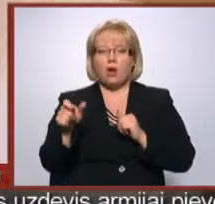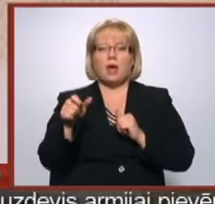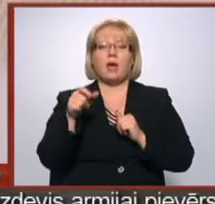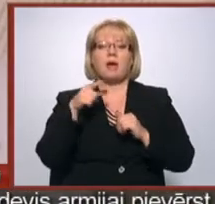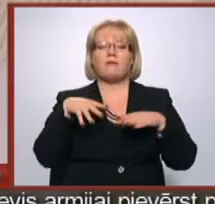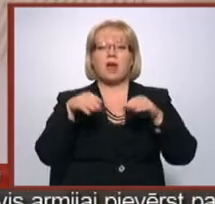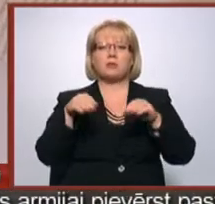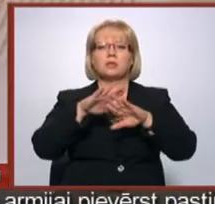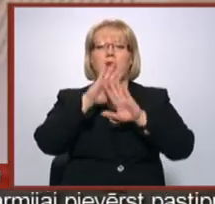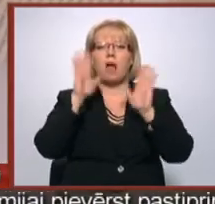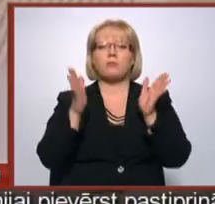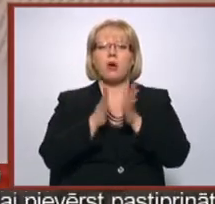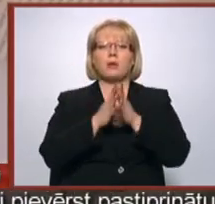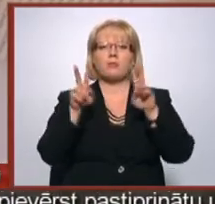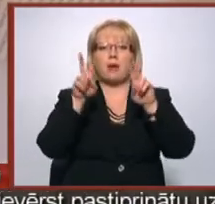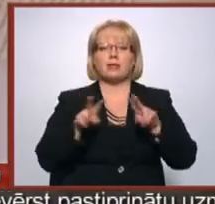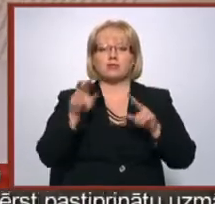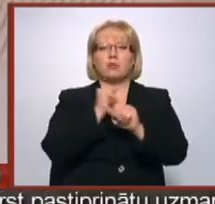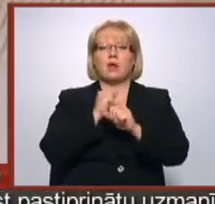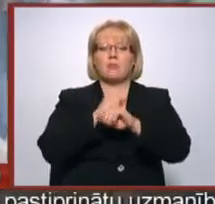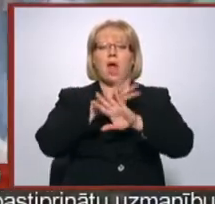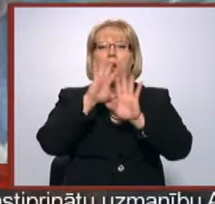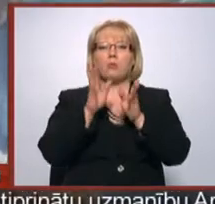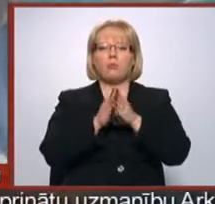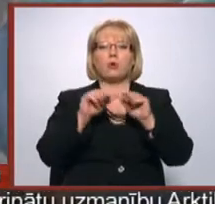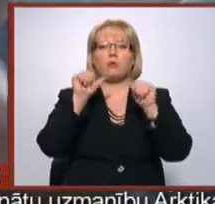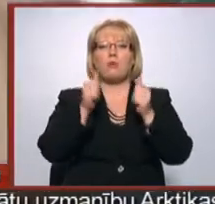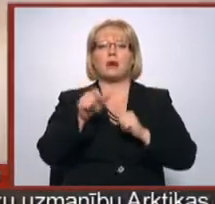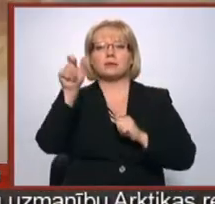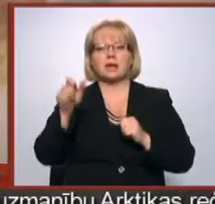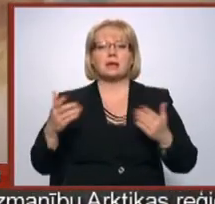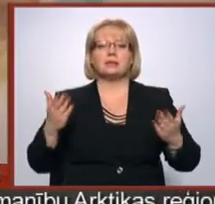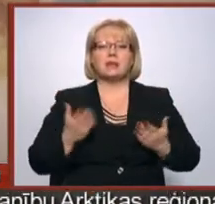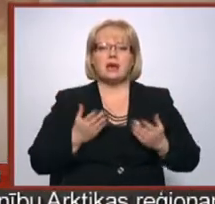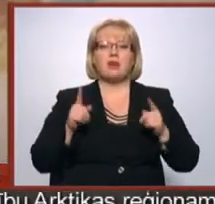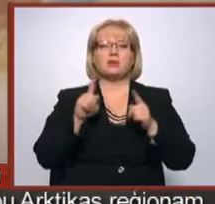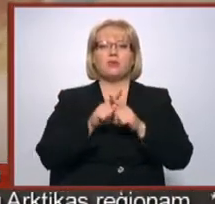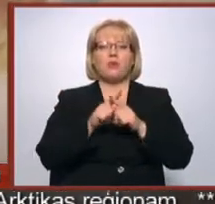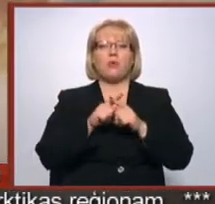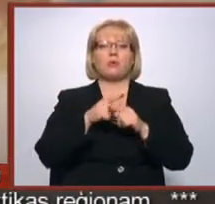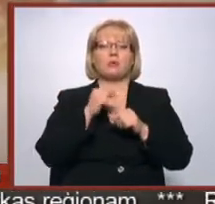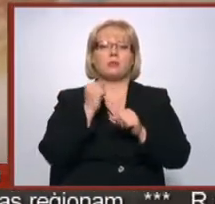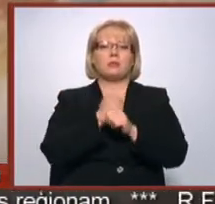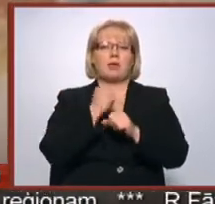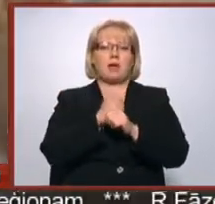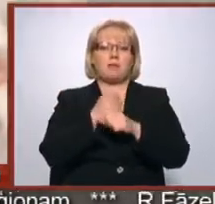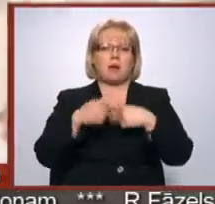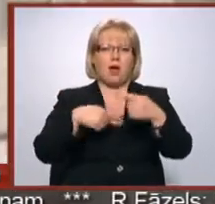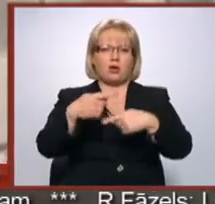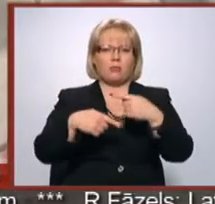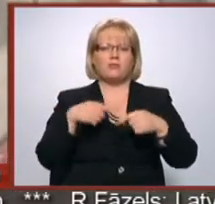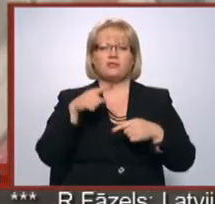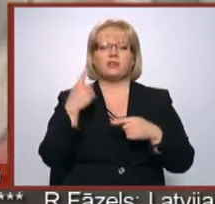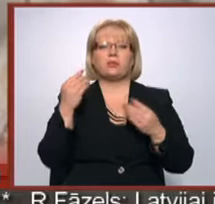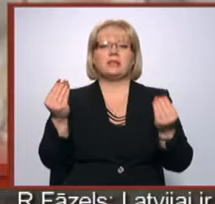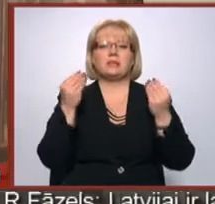veikusi apjomīgu pētniecisko darbu, lai apkopotu mākslinieka dzīves un daļredes gājumu. Francisks Varslavāns vien no izlākajiem